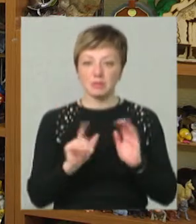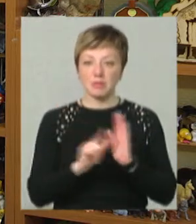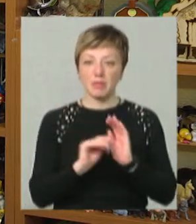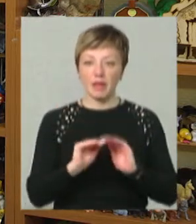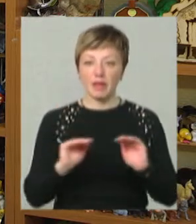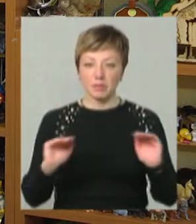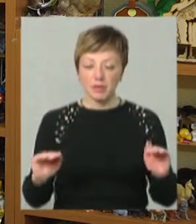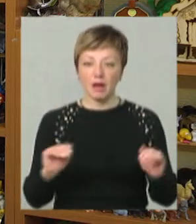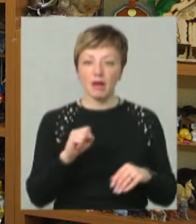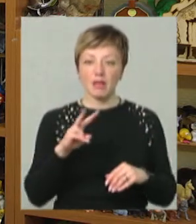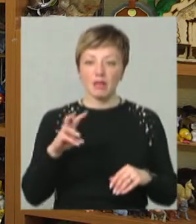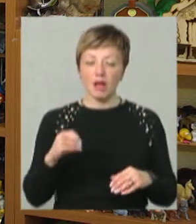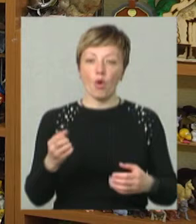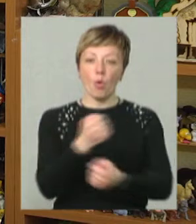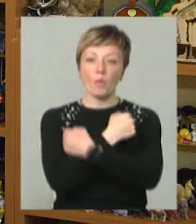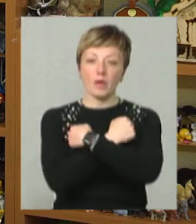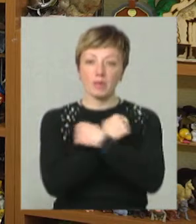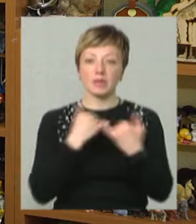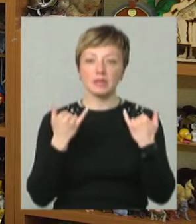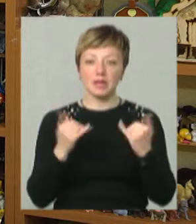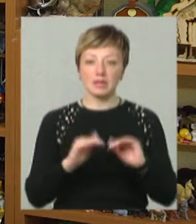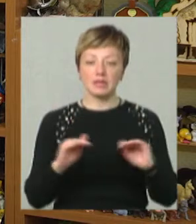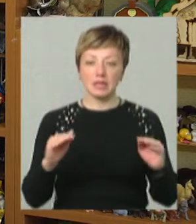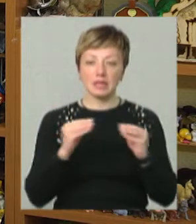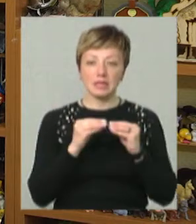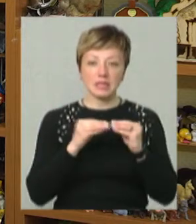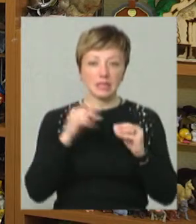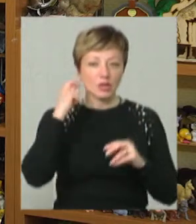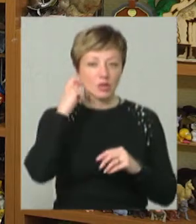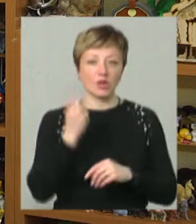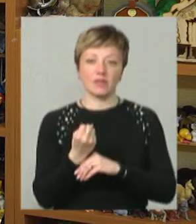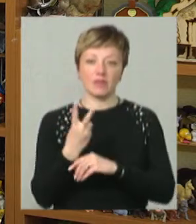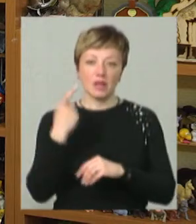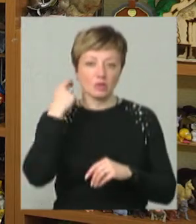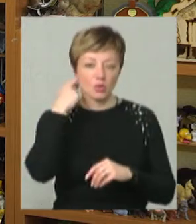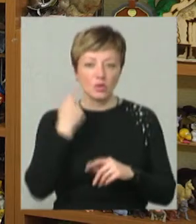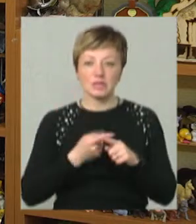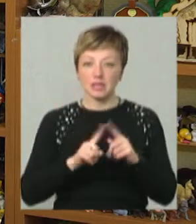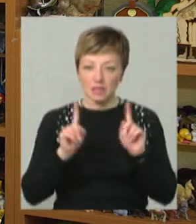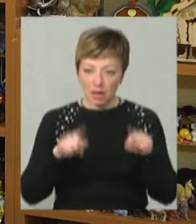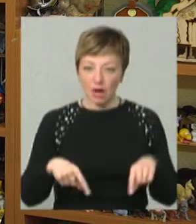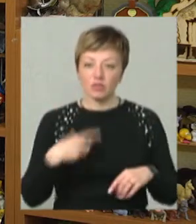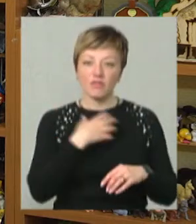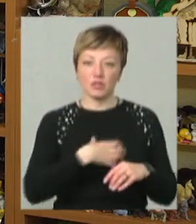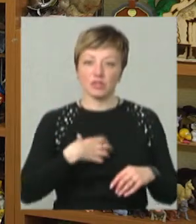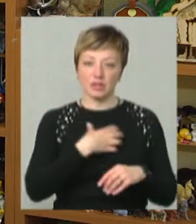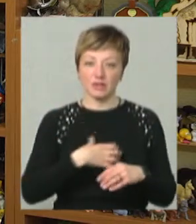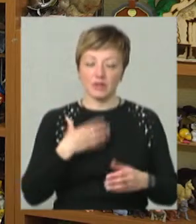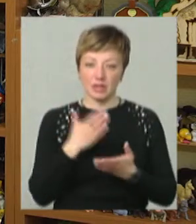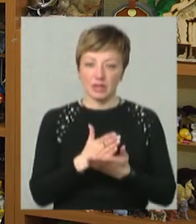дітками, але обійми для дітей 10-12 років – це також є важлива